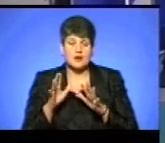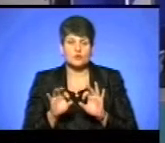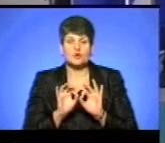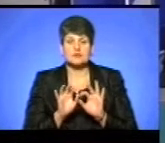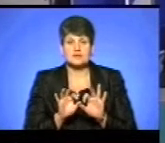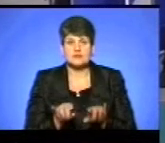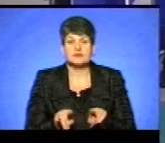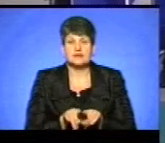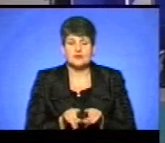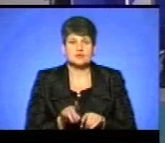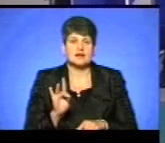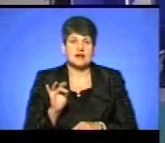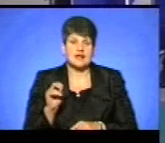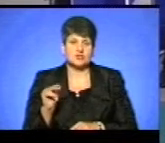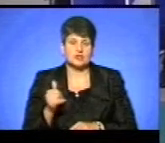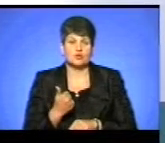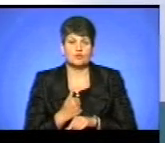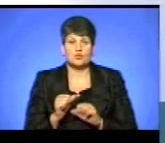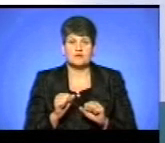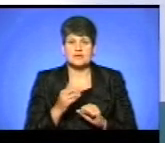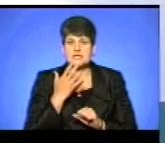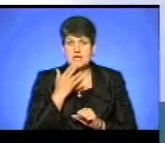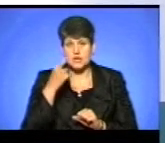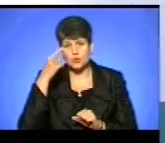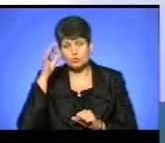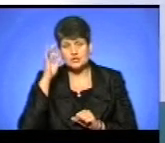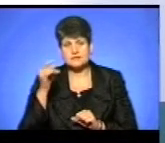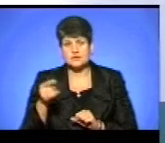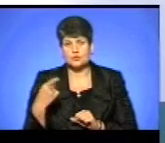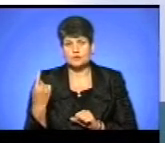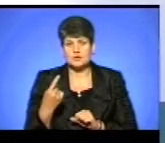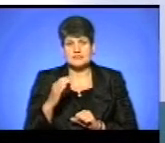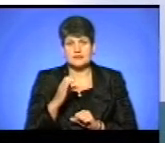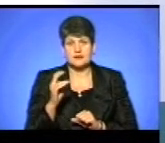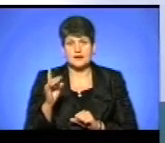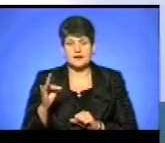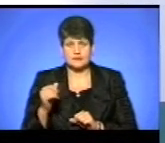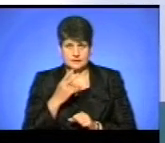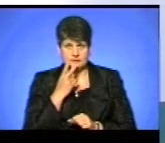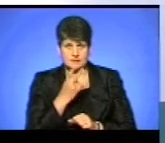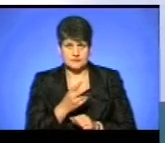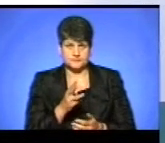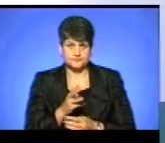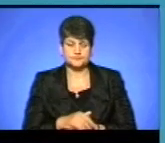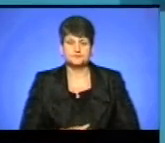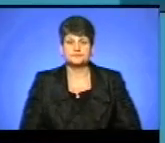також речник головного управління національної поліції у Тернопільській області Сергій Крета. Дивимось коментар.